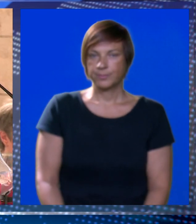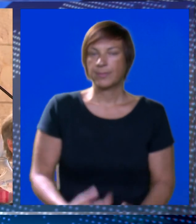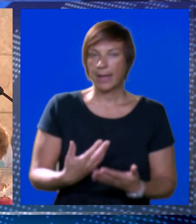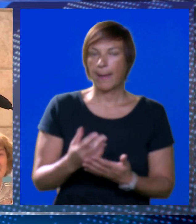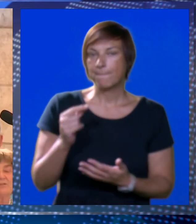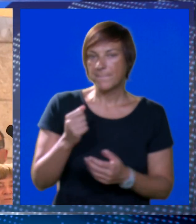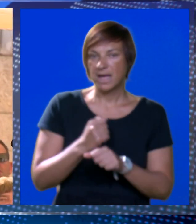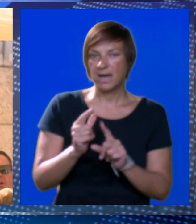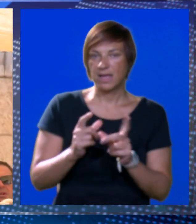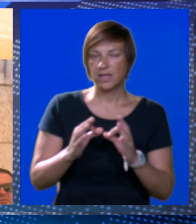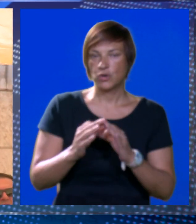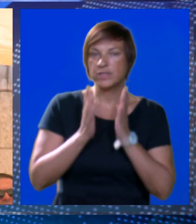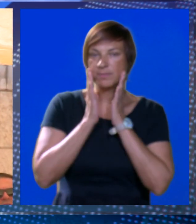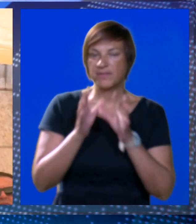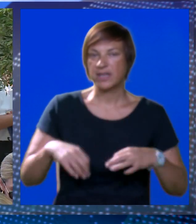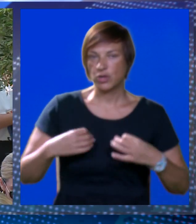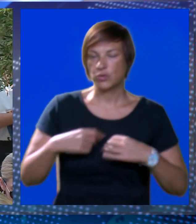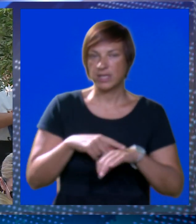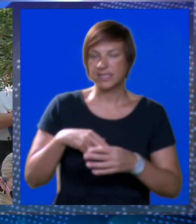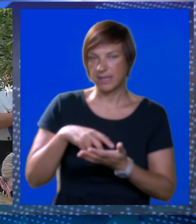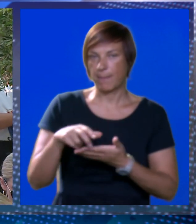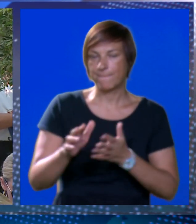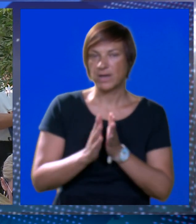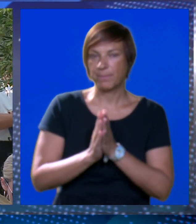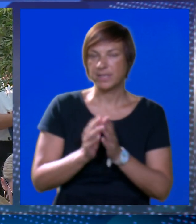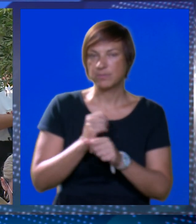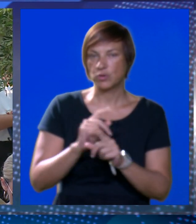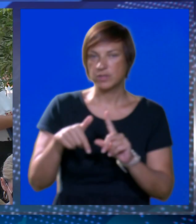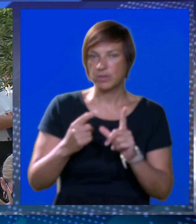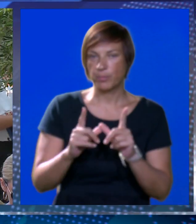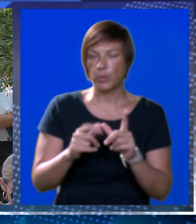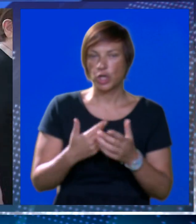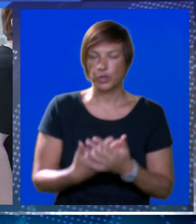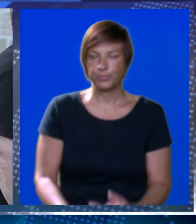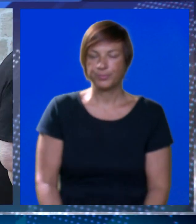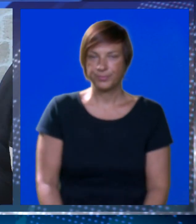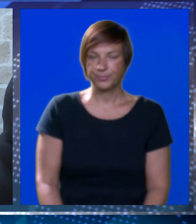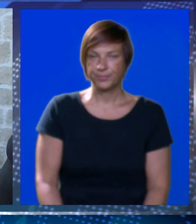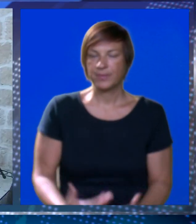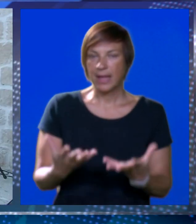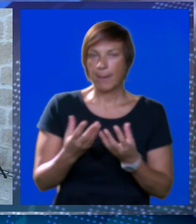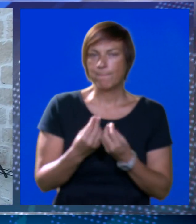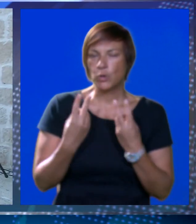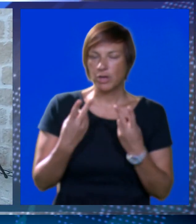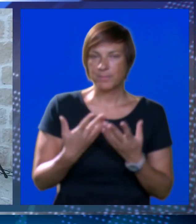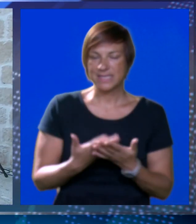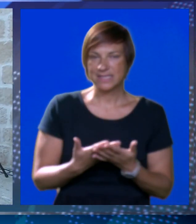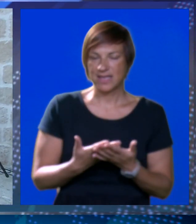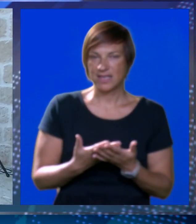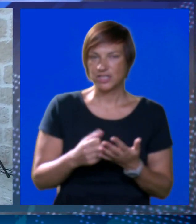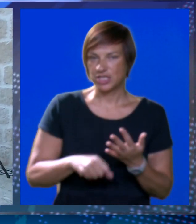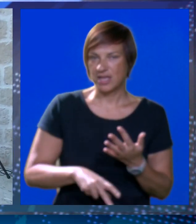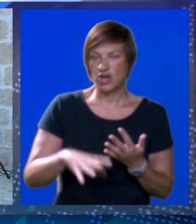Blagden je male gospe. Vijednici je od ranog jutra pohode mislansklavljio gospenom polju. Puno mi znači.